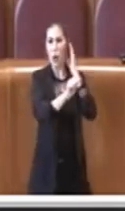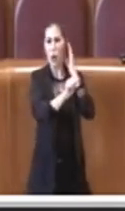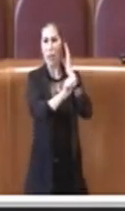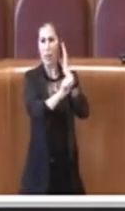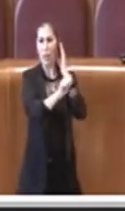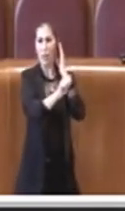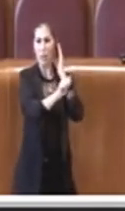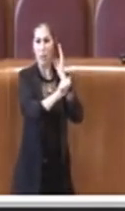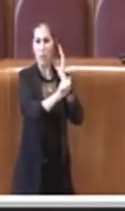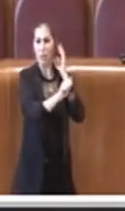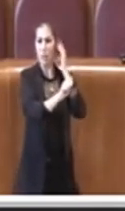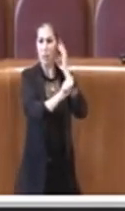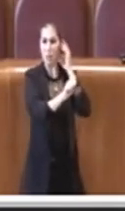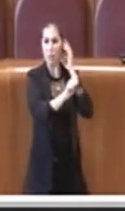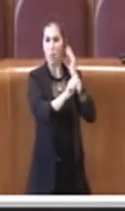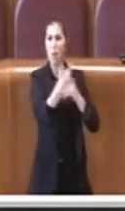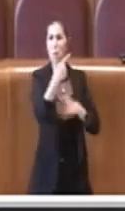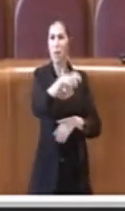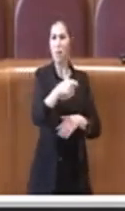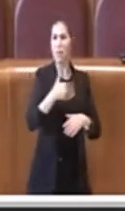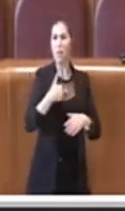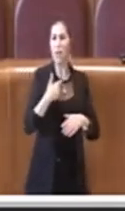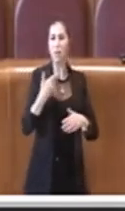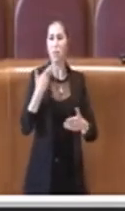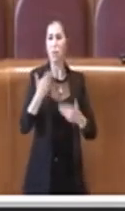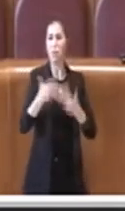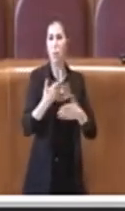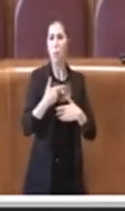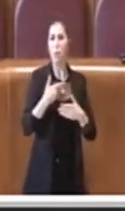a trattare.